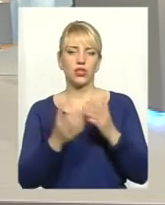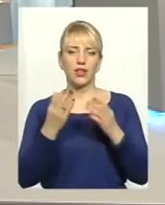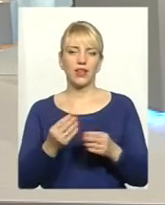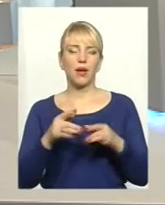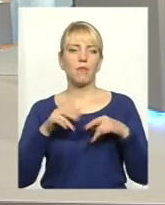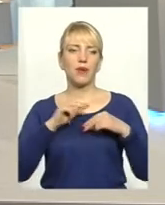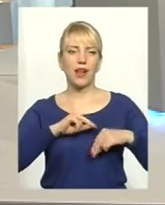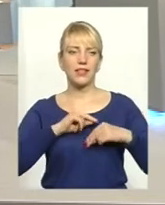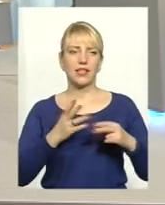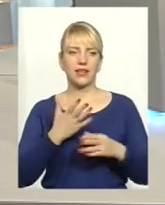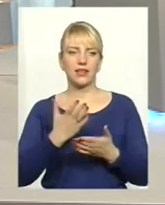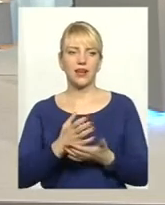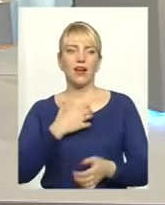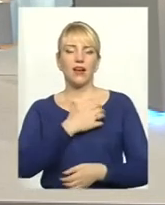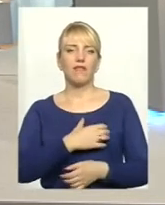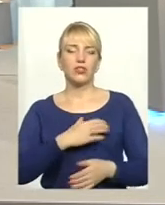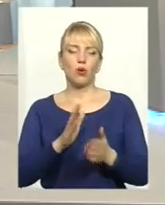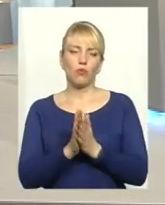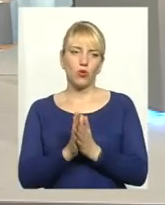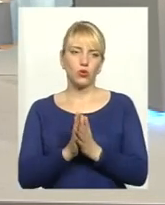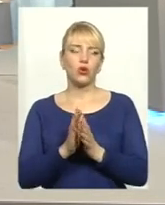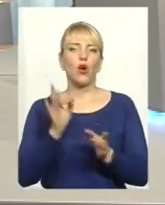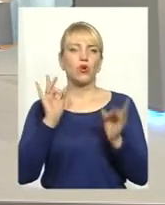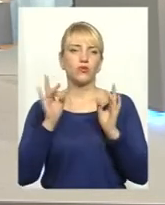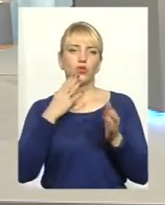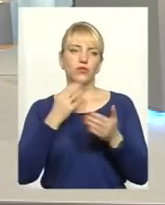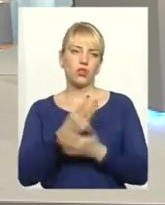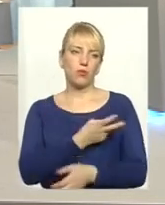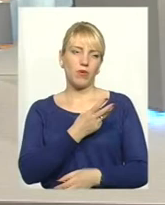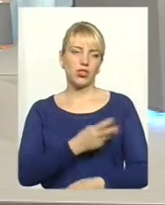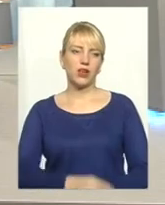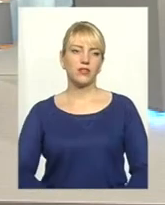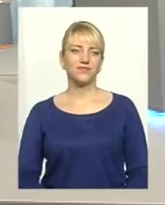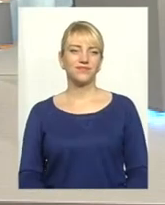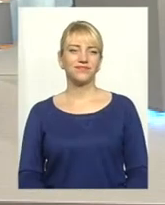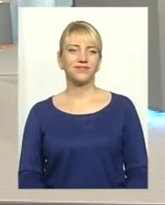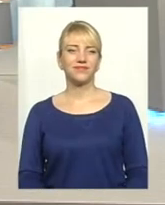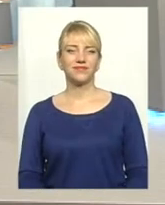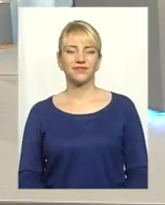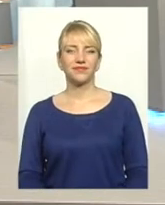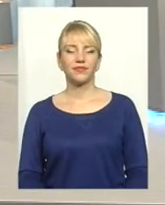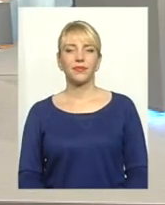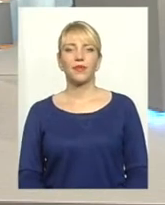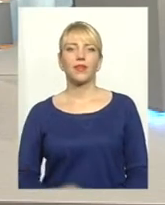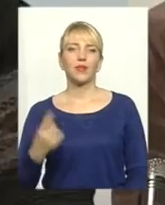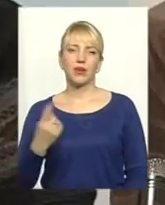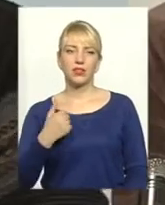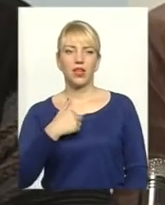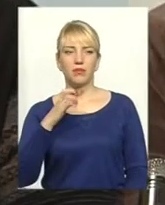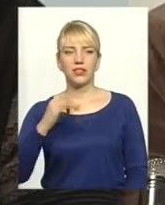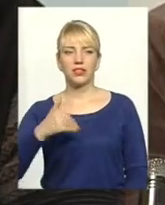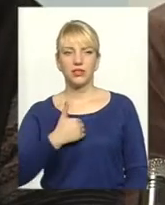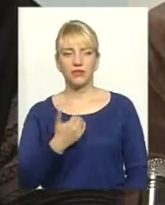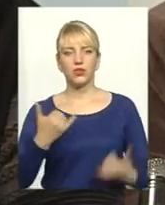насправді такою важливою. Прошу, озвучте свої побажання цим людям. Давай, озвучте. Ну, перш за все, я хотів би